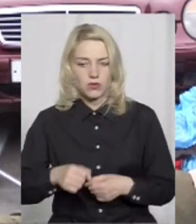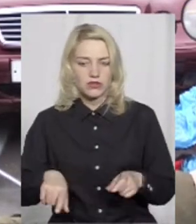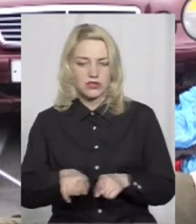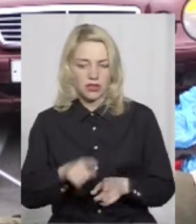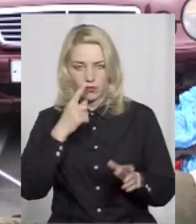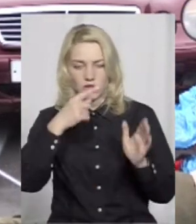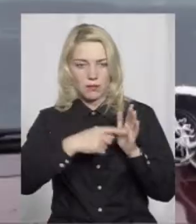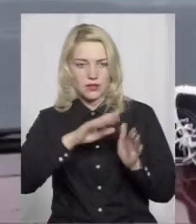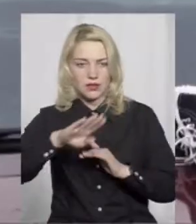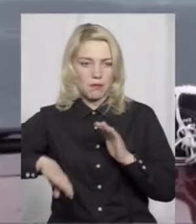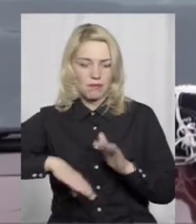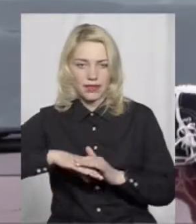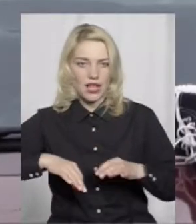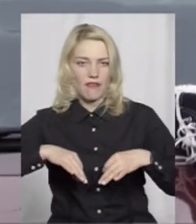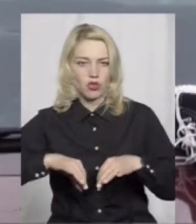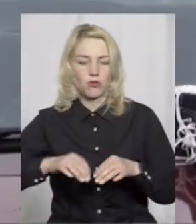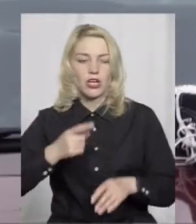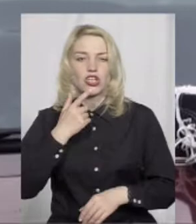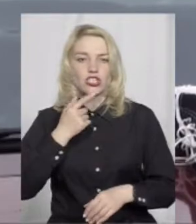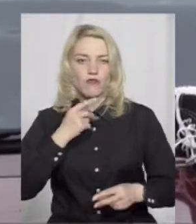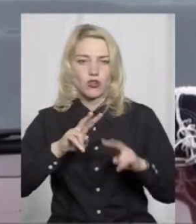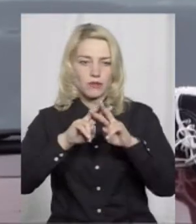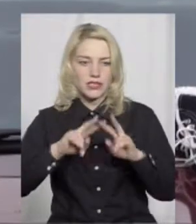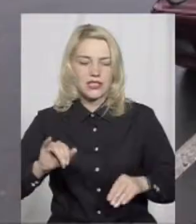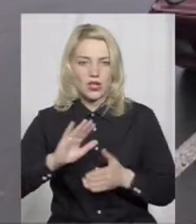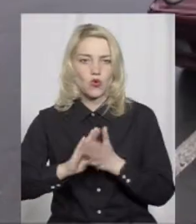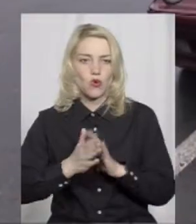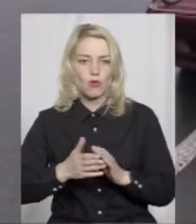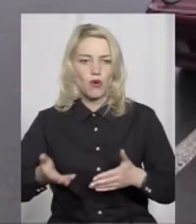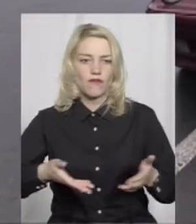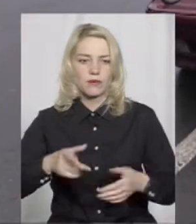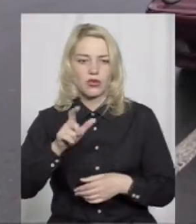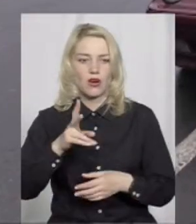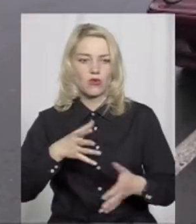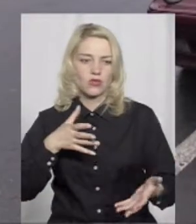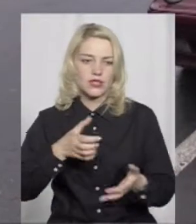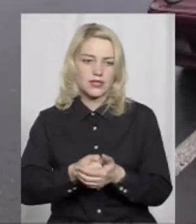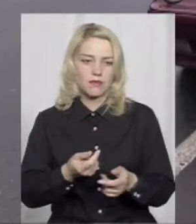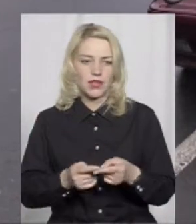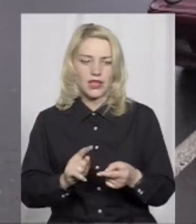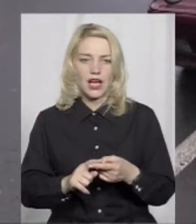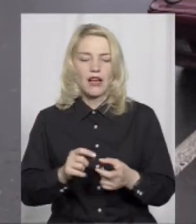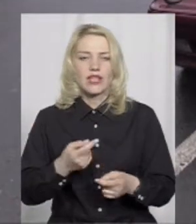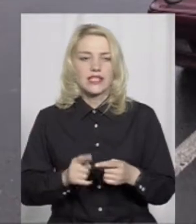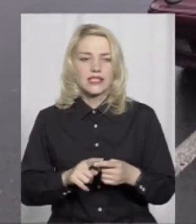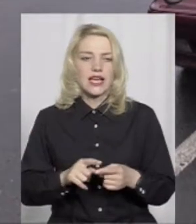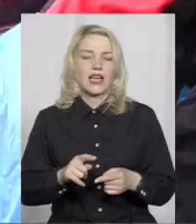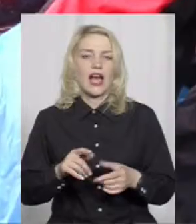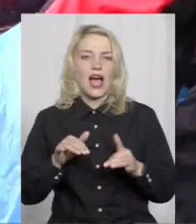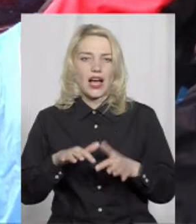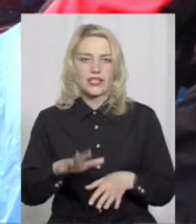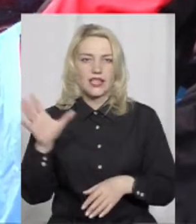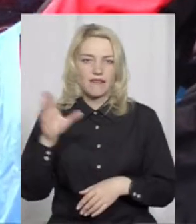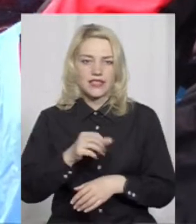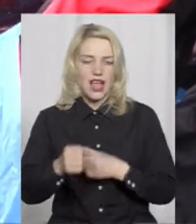під автомобіль. Червоний мерседес та умовний пішохід, якого збила автівка. Це акція «Все добігався». Її